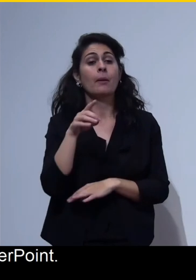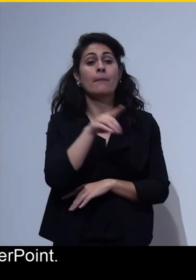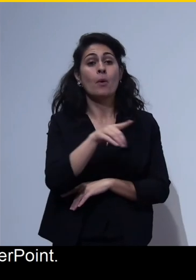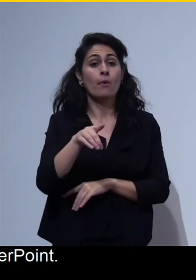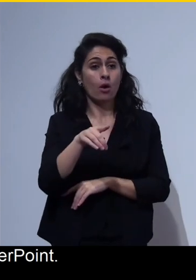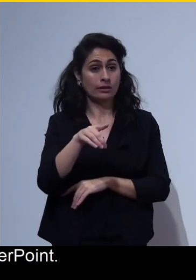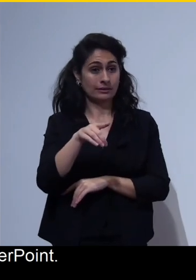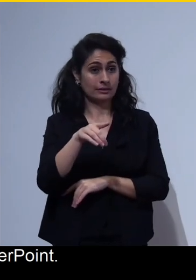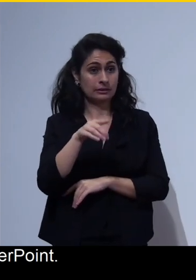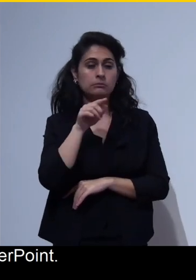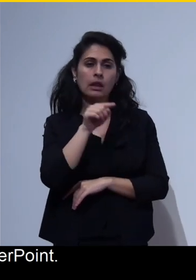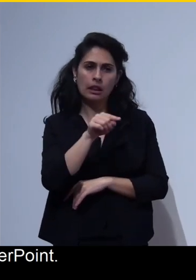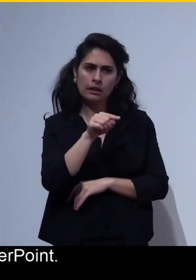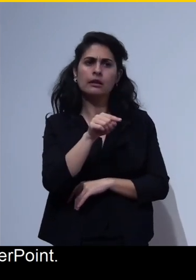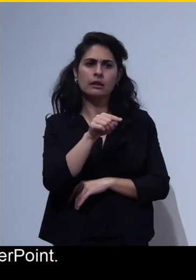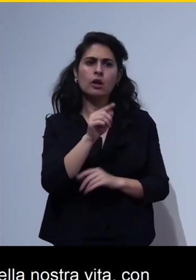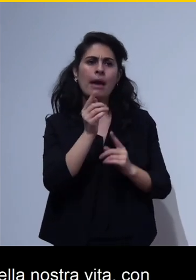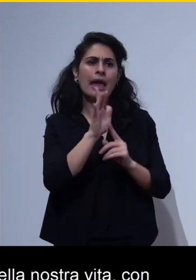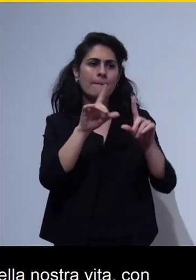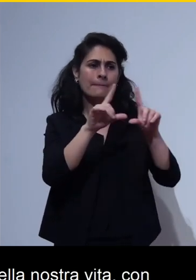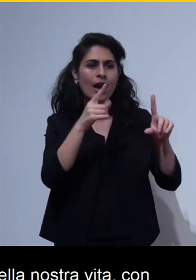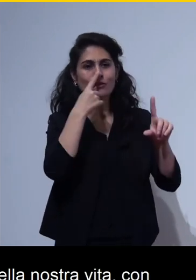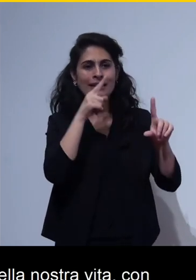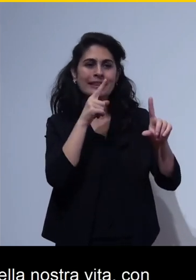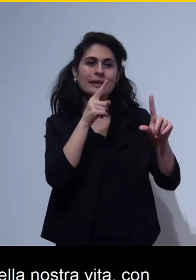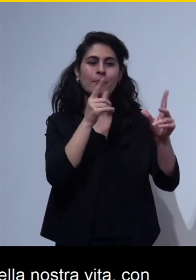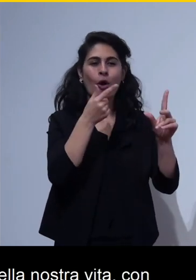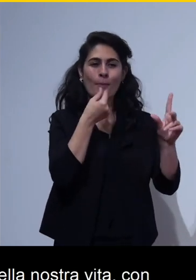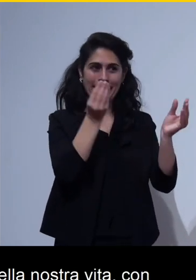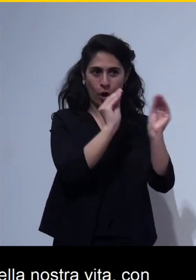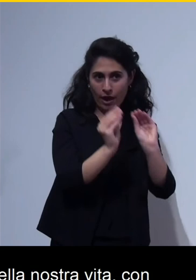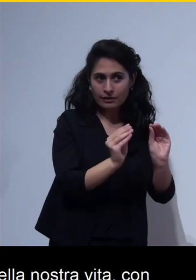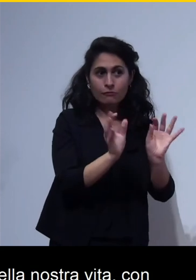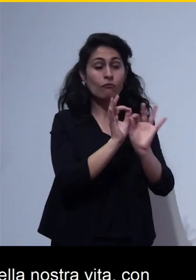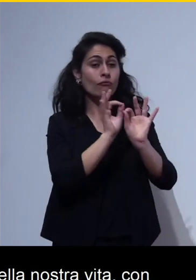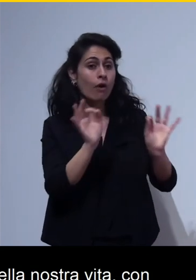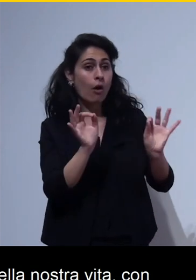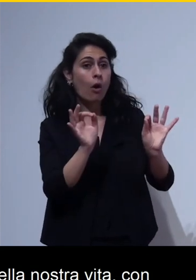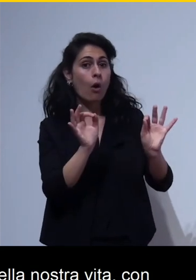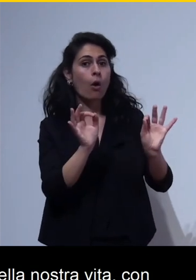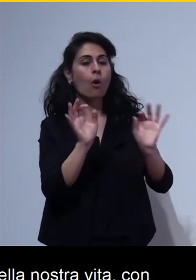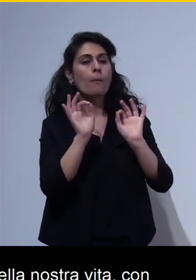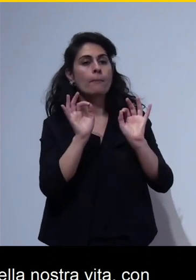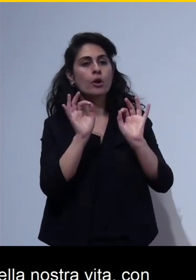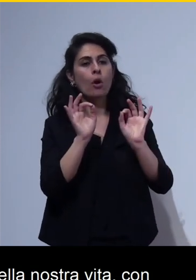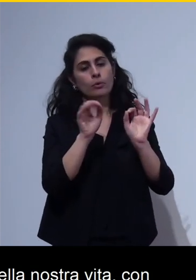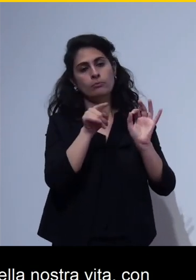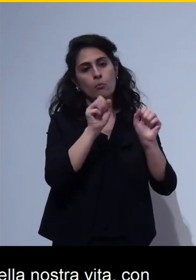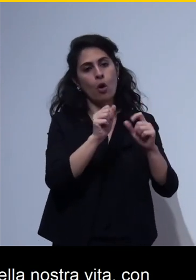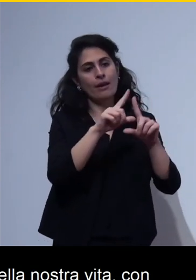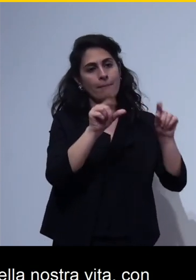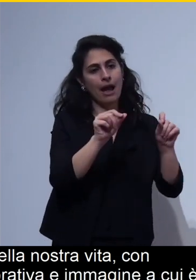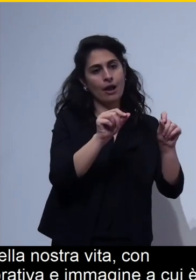un'immagine tra immagine decorativa o immagine diciamo a cui è opportuno associare un testo alternativo poi